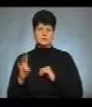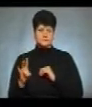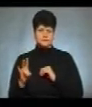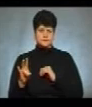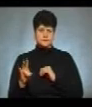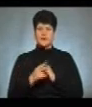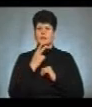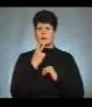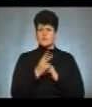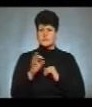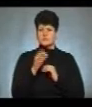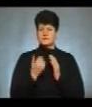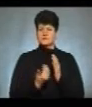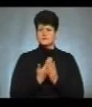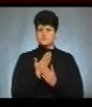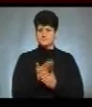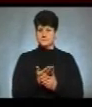Дивіться у випуску.